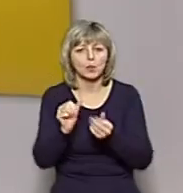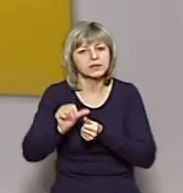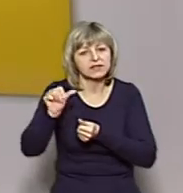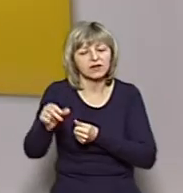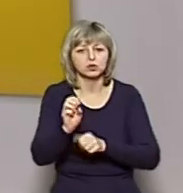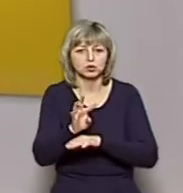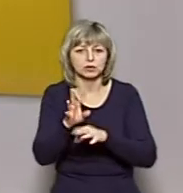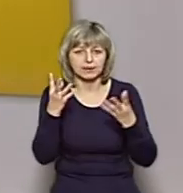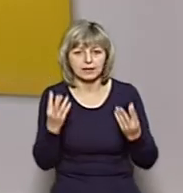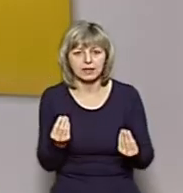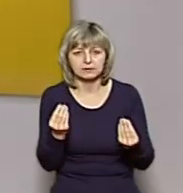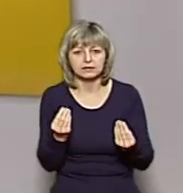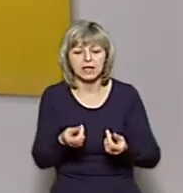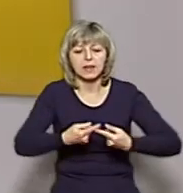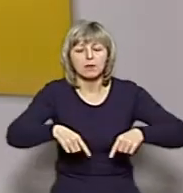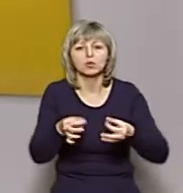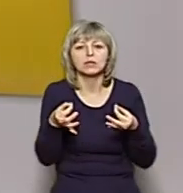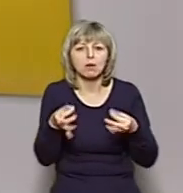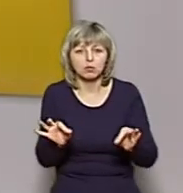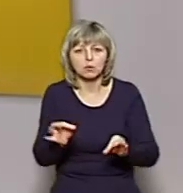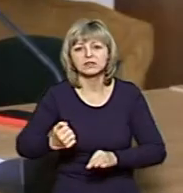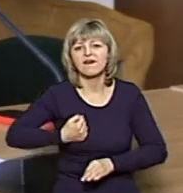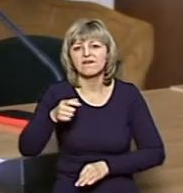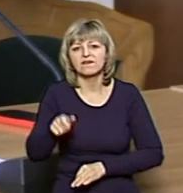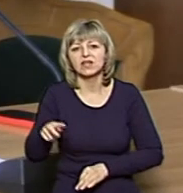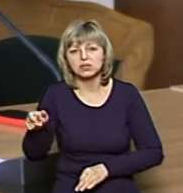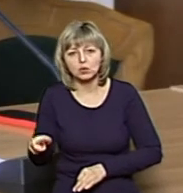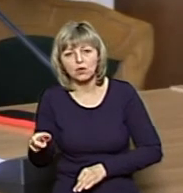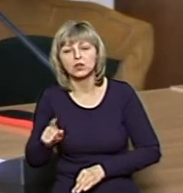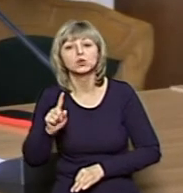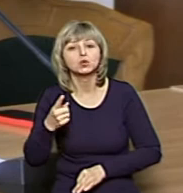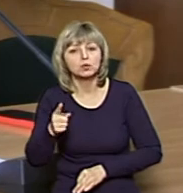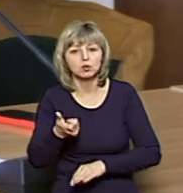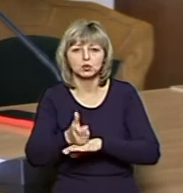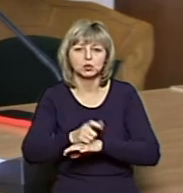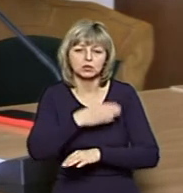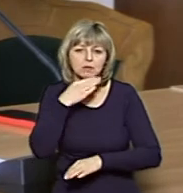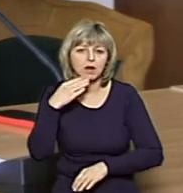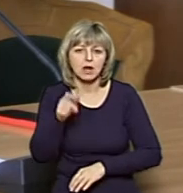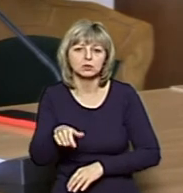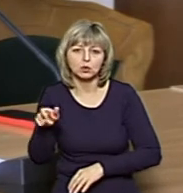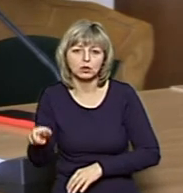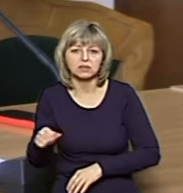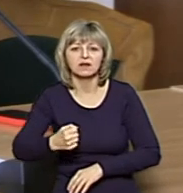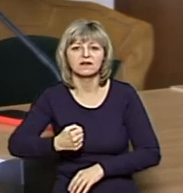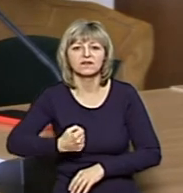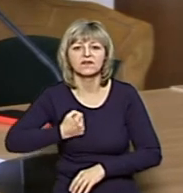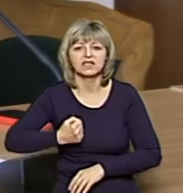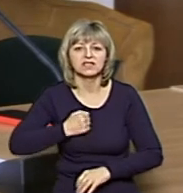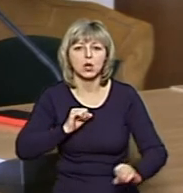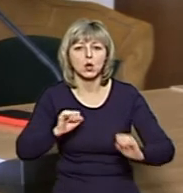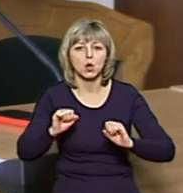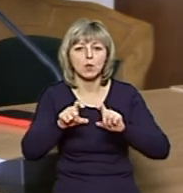днів. На пунктах пропуска військові. Чому? Тому що дуже багато людей, військові